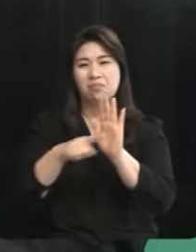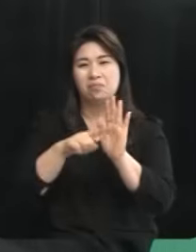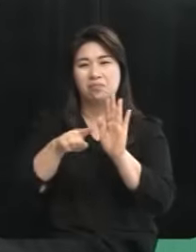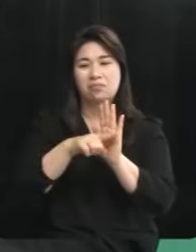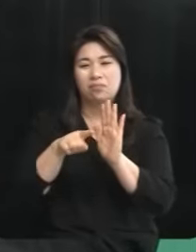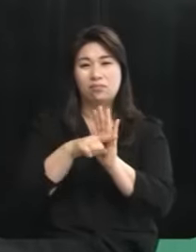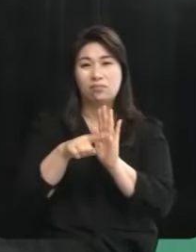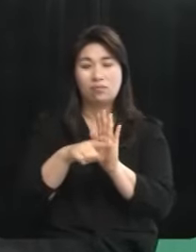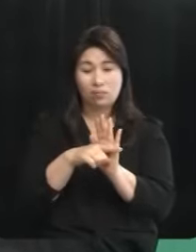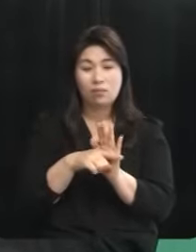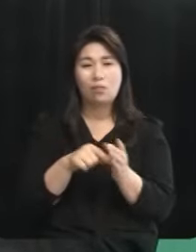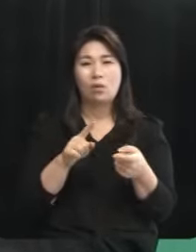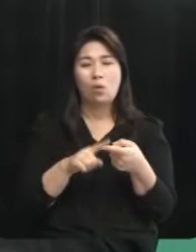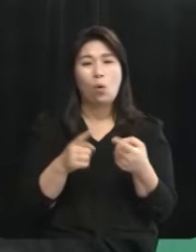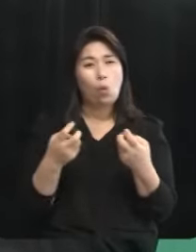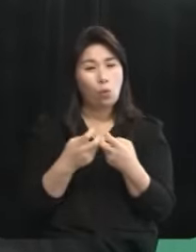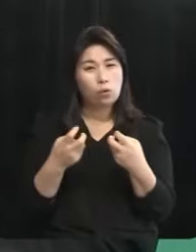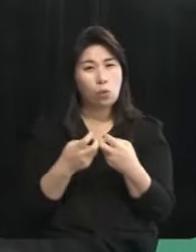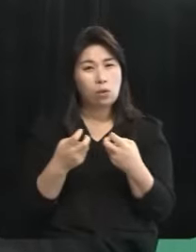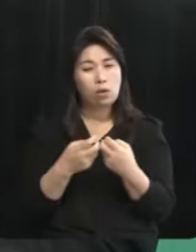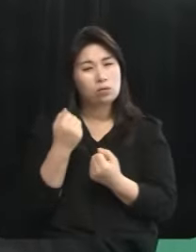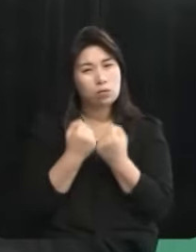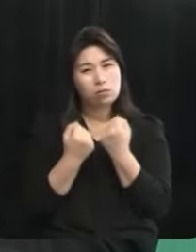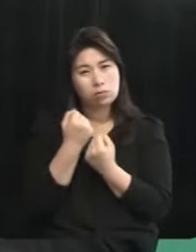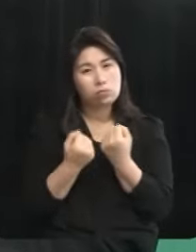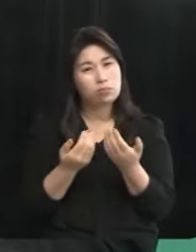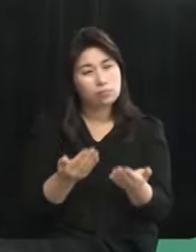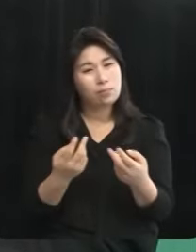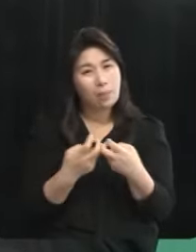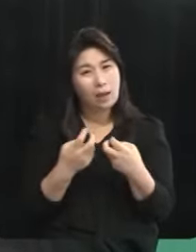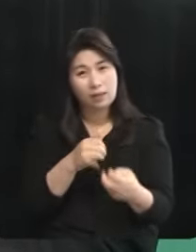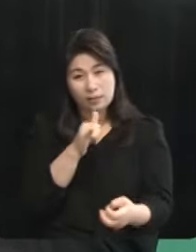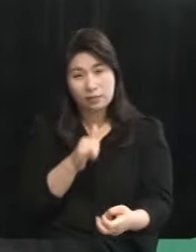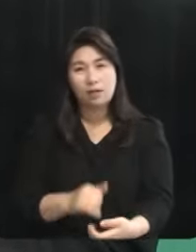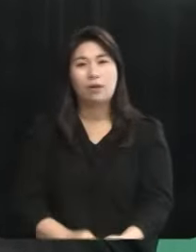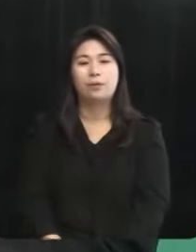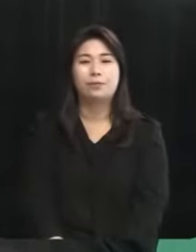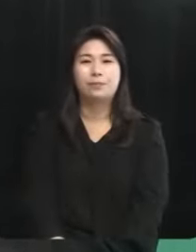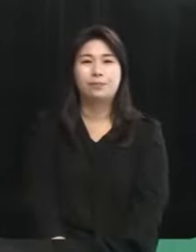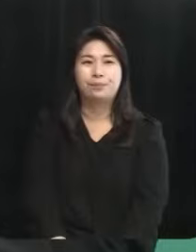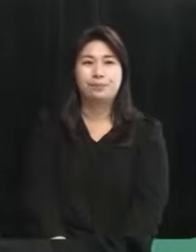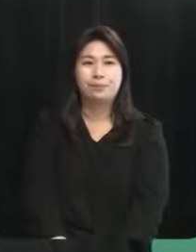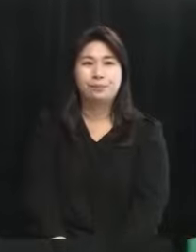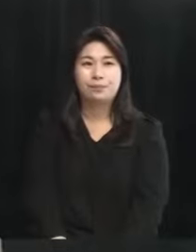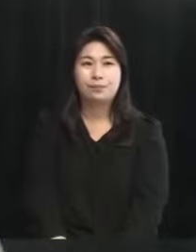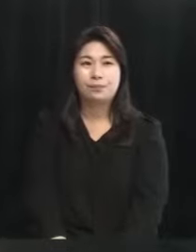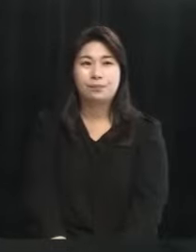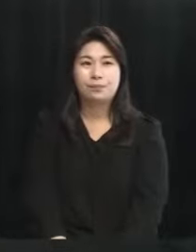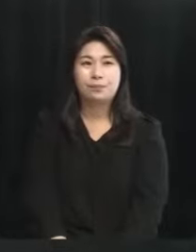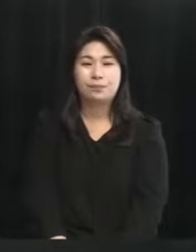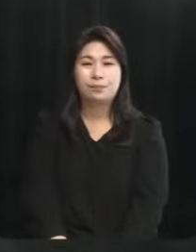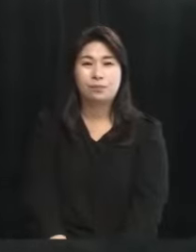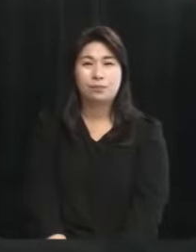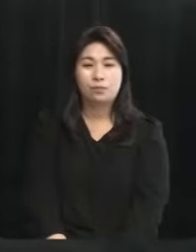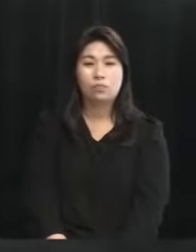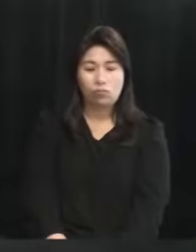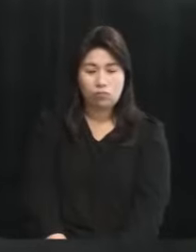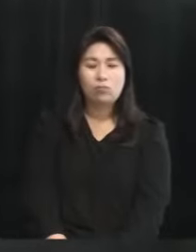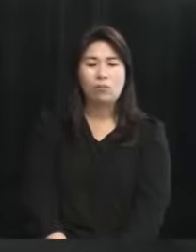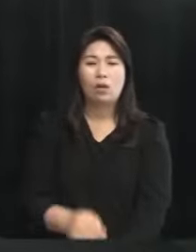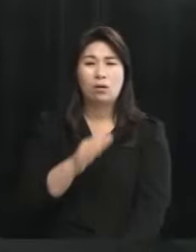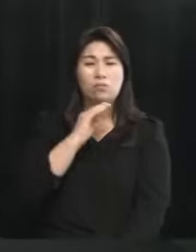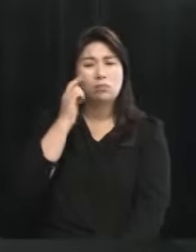갖고 있는데 이거를 어떻게 설득할 수 있는 방안이 있을까요? 저는 그 부분에서 그렇게 생각할 수 있다고